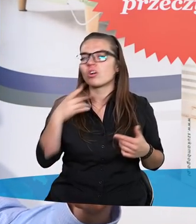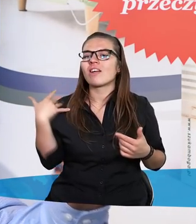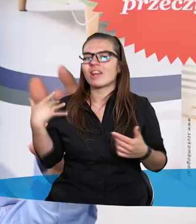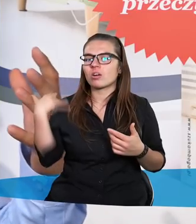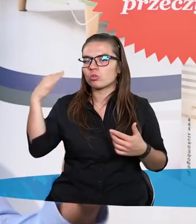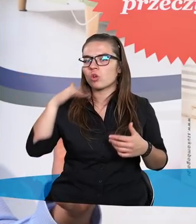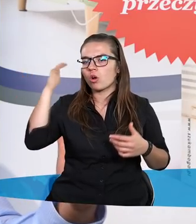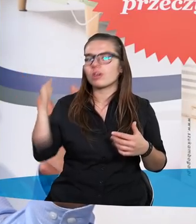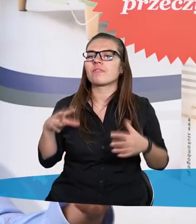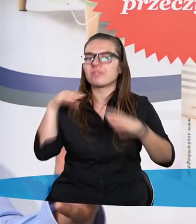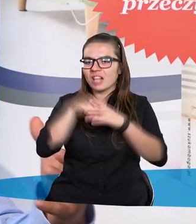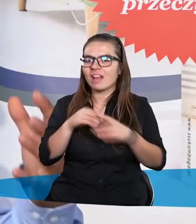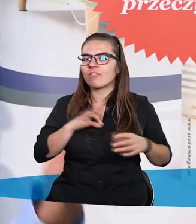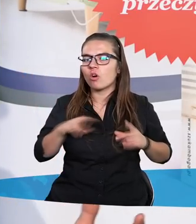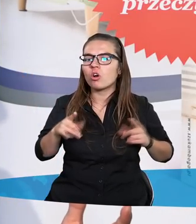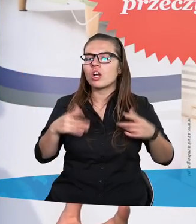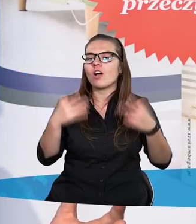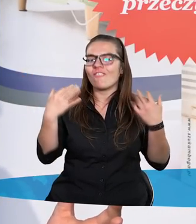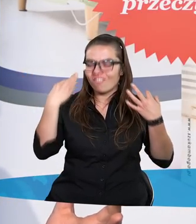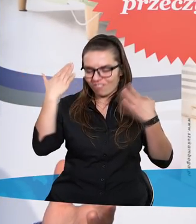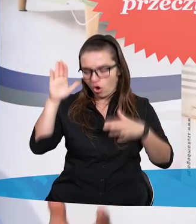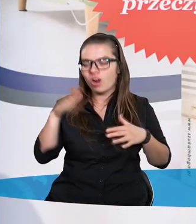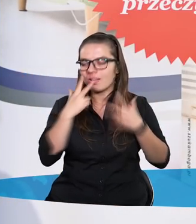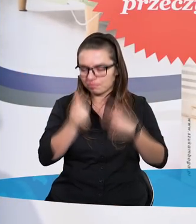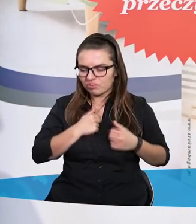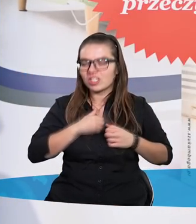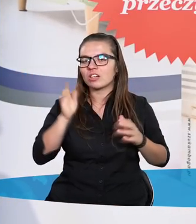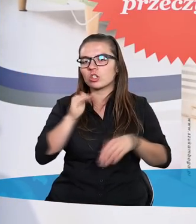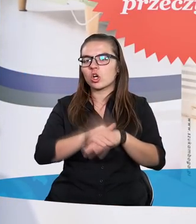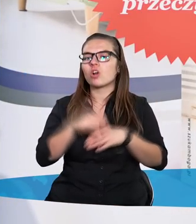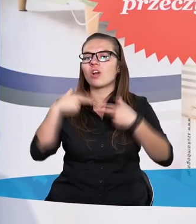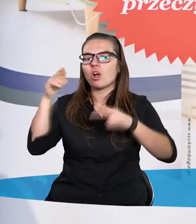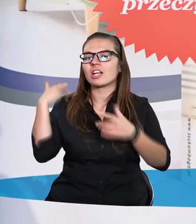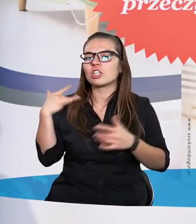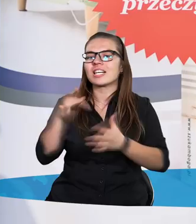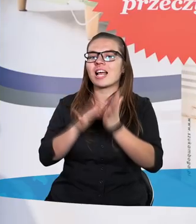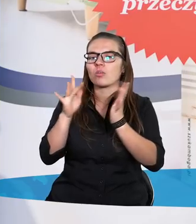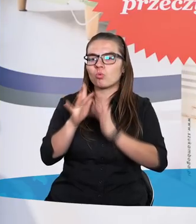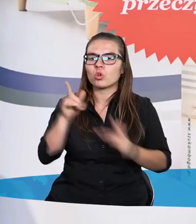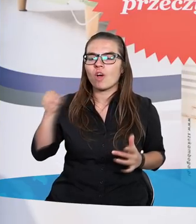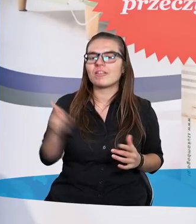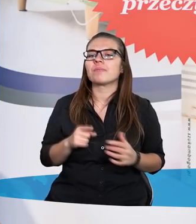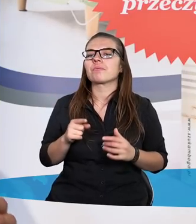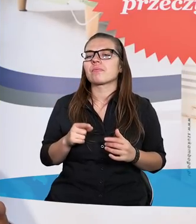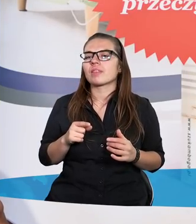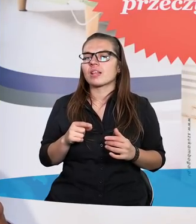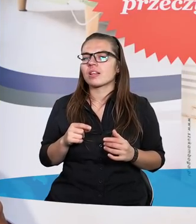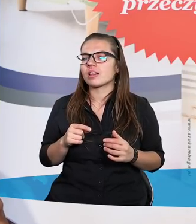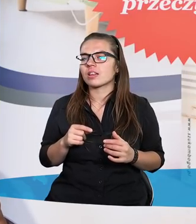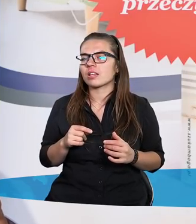dorosłym wyrażali swoją wolę, żeby oddać swoje życie Jezusowi. A więc wydaje mi się, że w skali